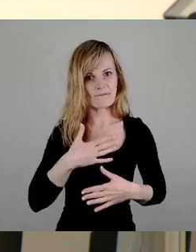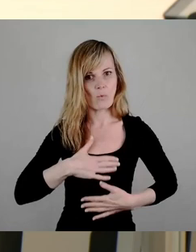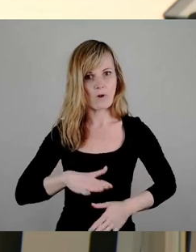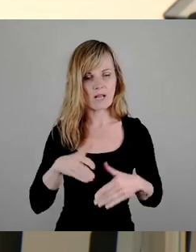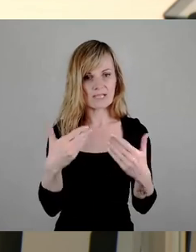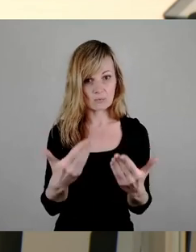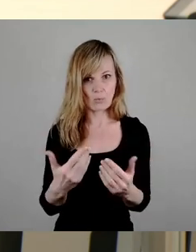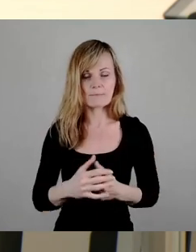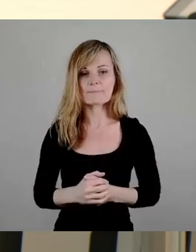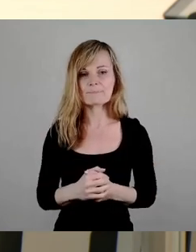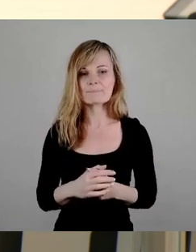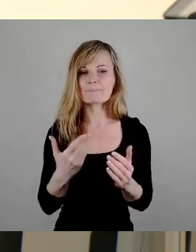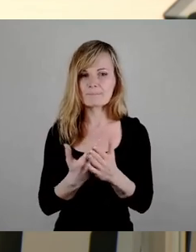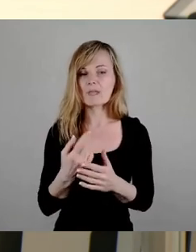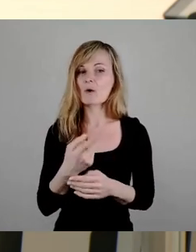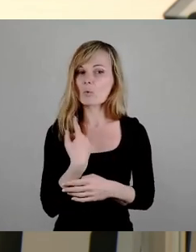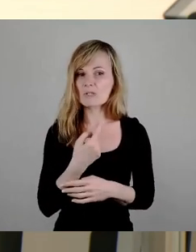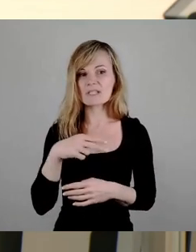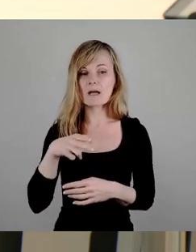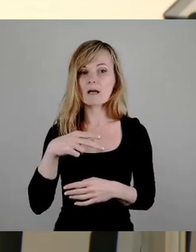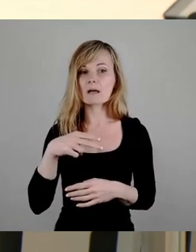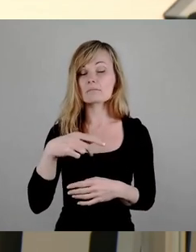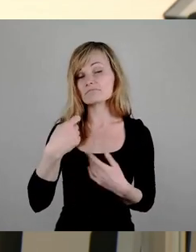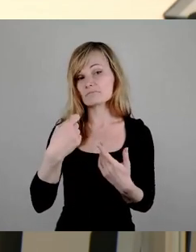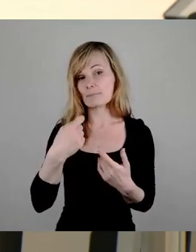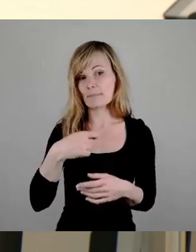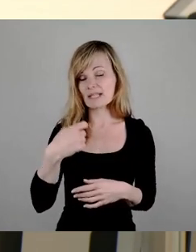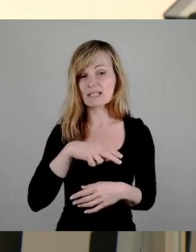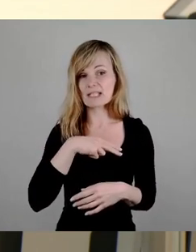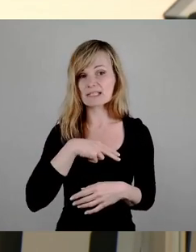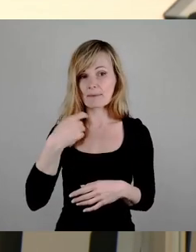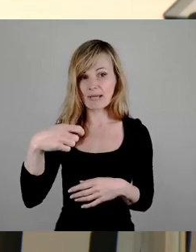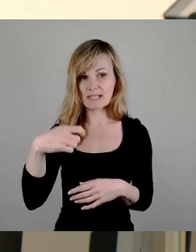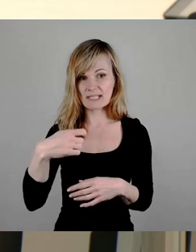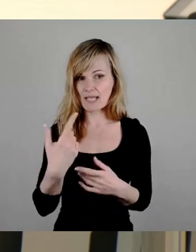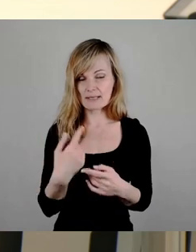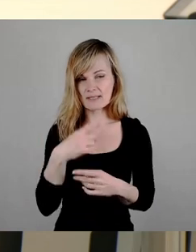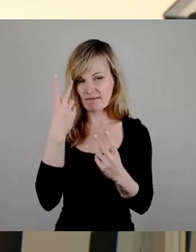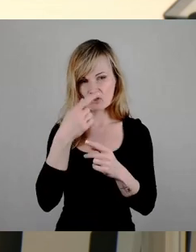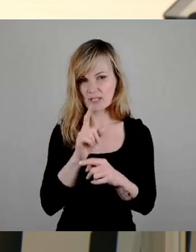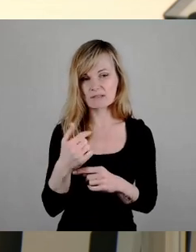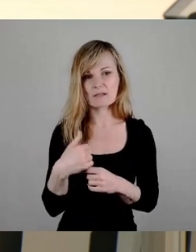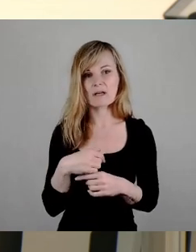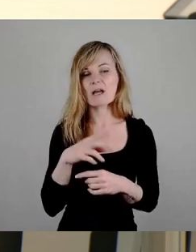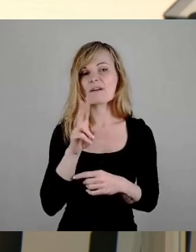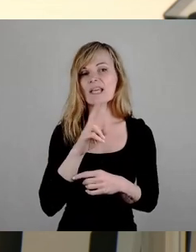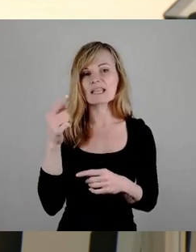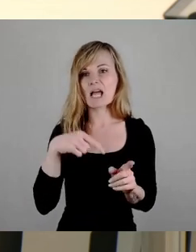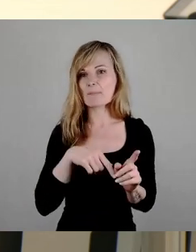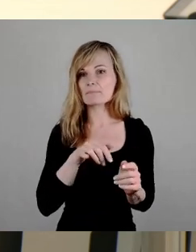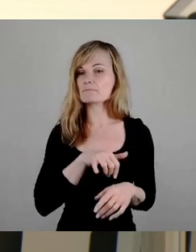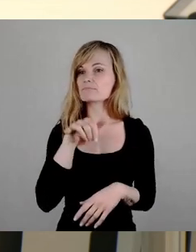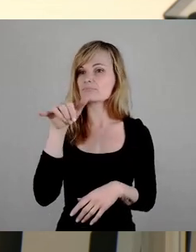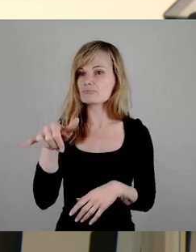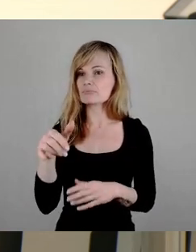was auch unser Ministerpräsident in diesem Land noch nicht verstanden hat. Es reicht eben nicht, nach Vietnam zu fahren, um dort Verträge abzuschließen, um Pflegekräfte